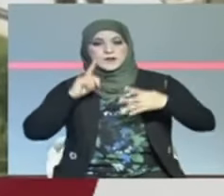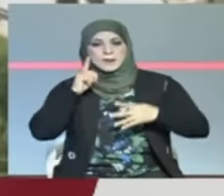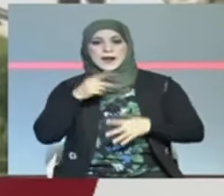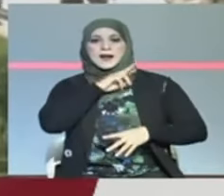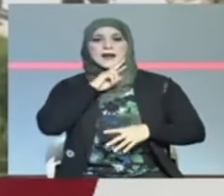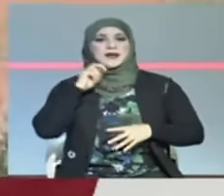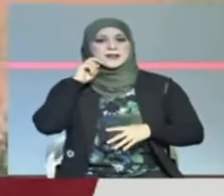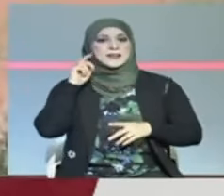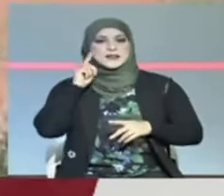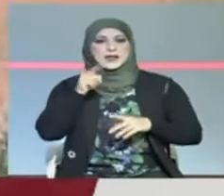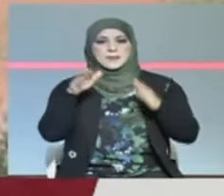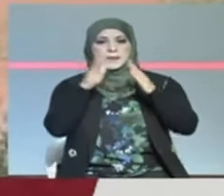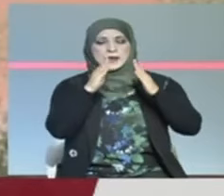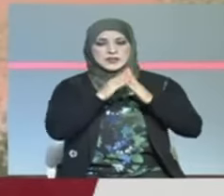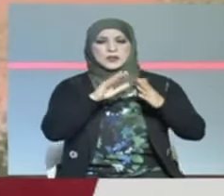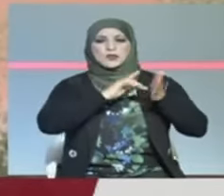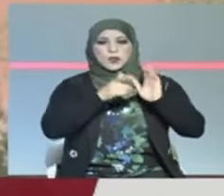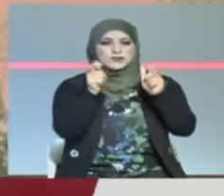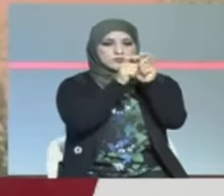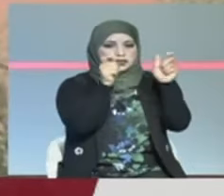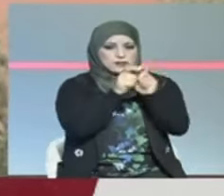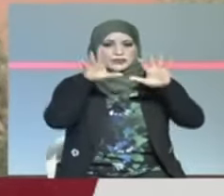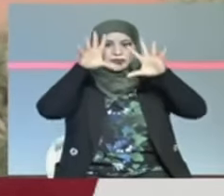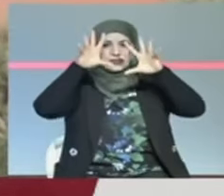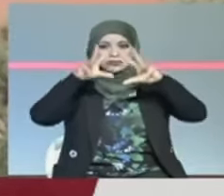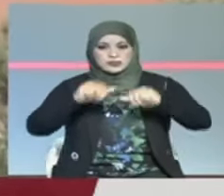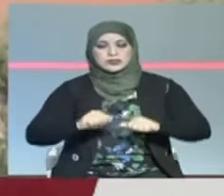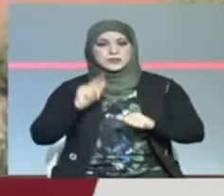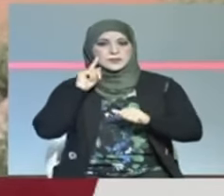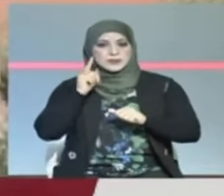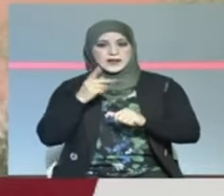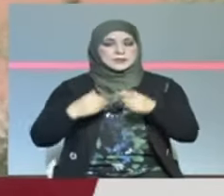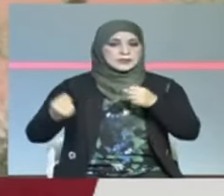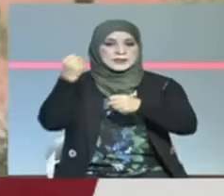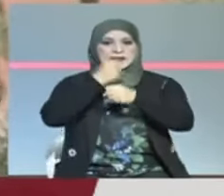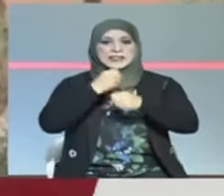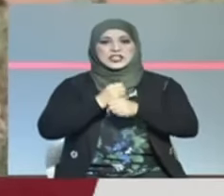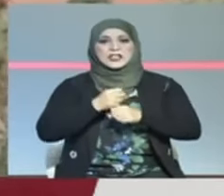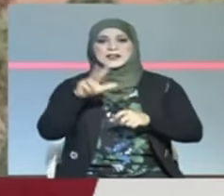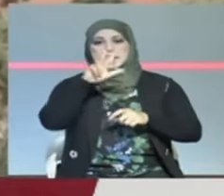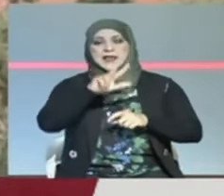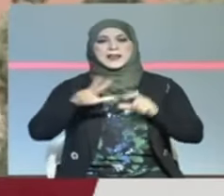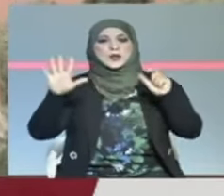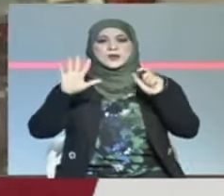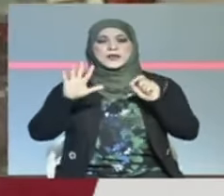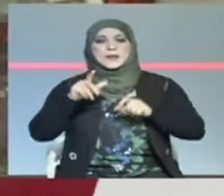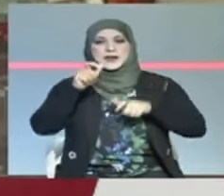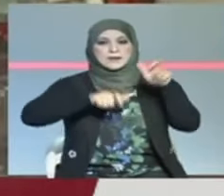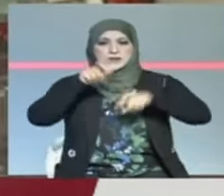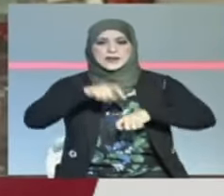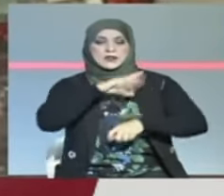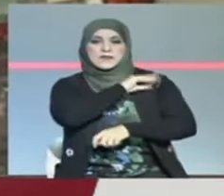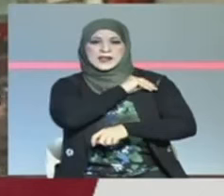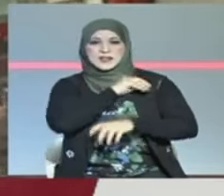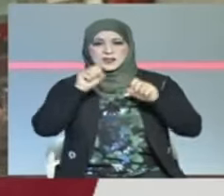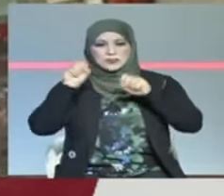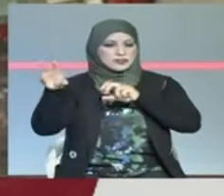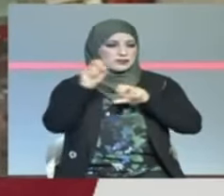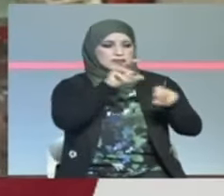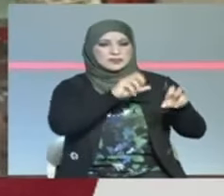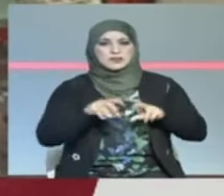الإسرائيلي منازل ومنشآت في الأغوار ما أدى إلى تشريد ثلاثة وسبعين فلسطينية من سكانها قبل أيام